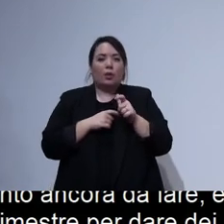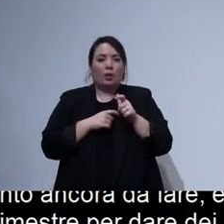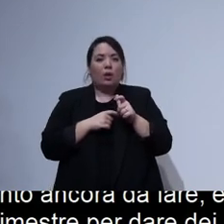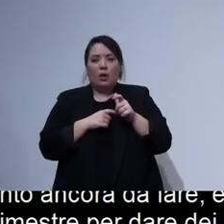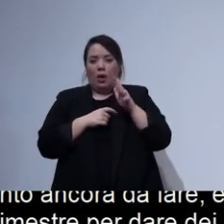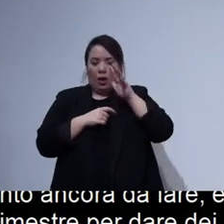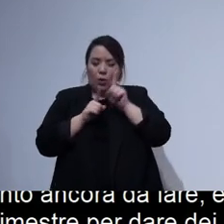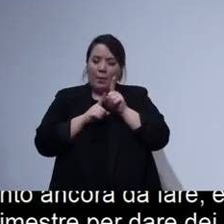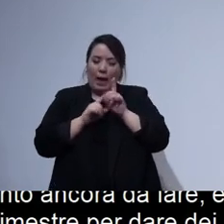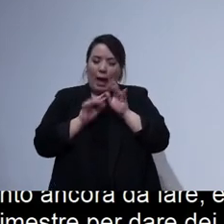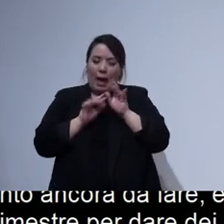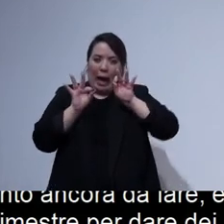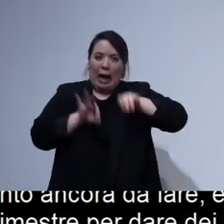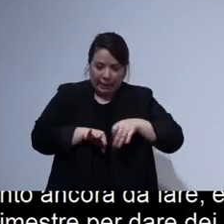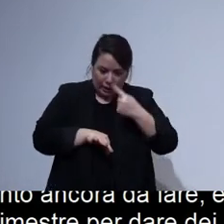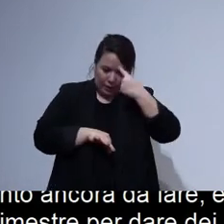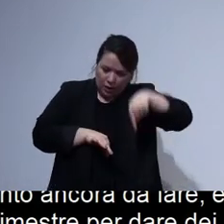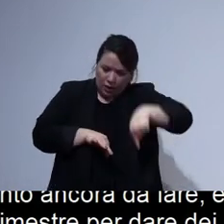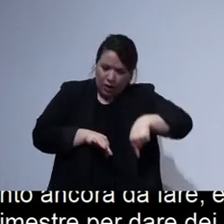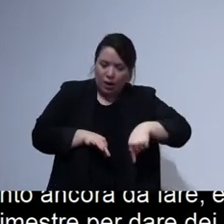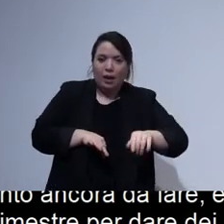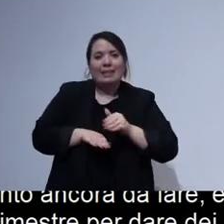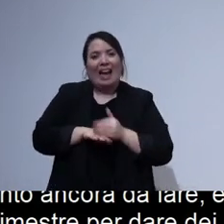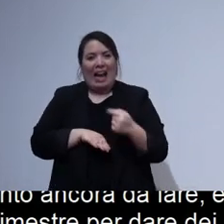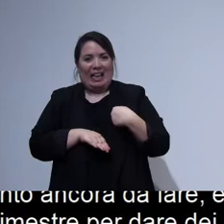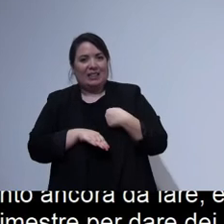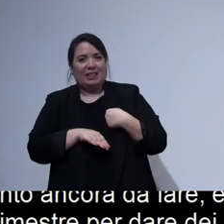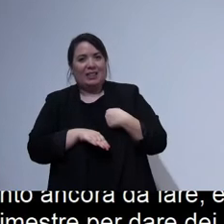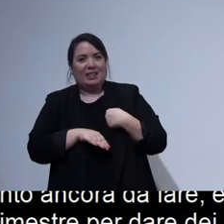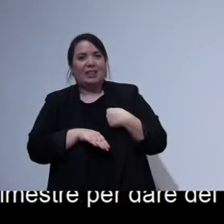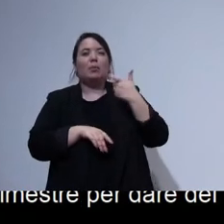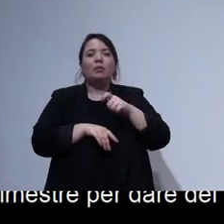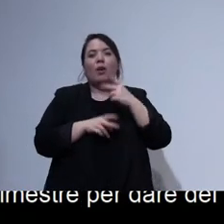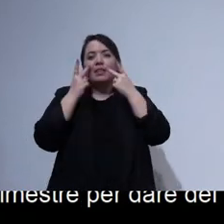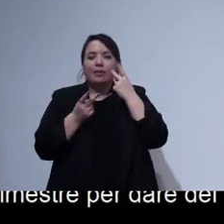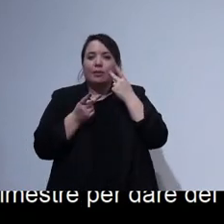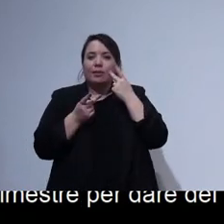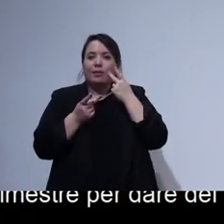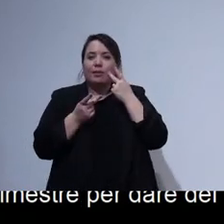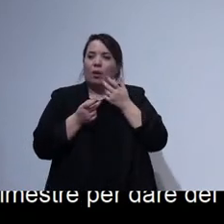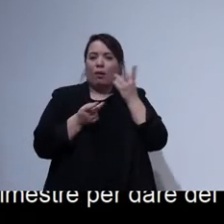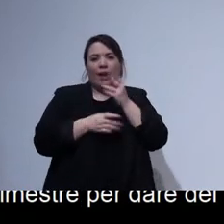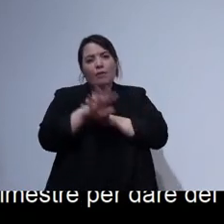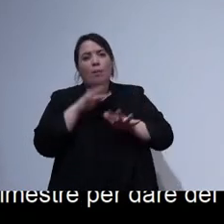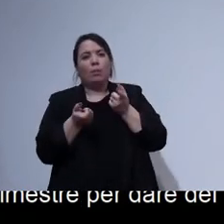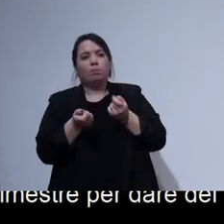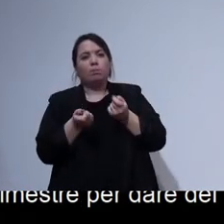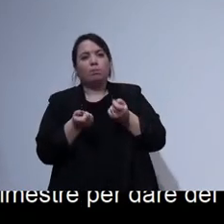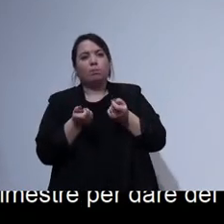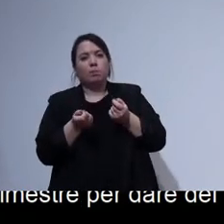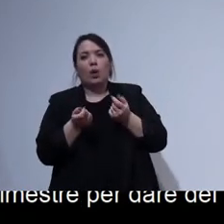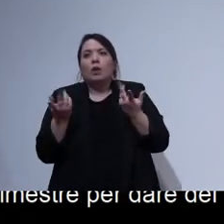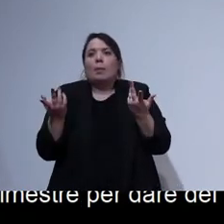tardi che di cui si parla meno ma in realtà parlando di digitale